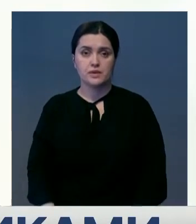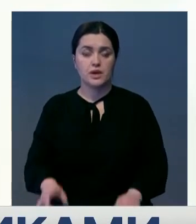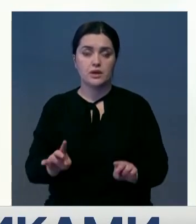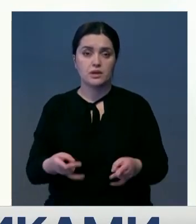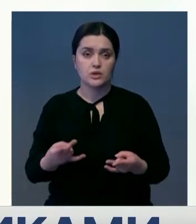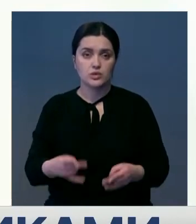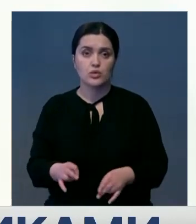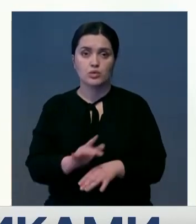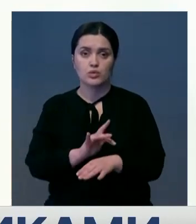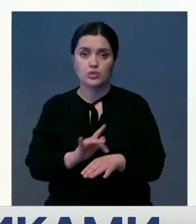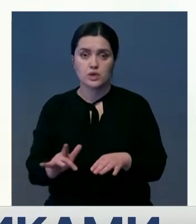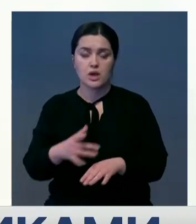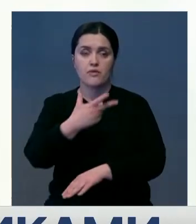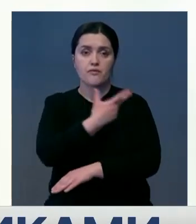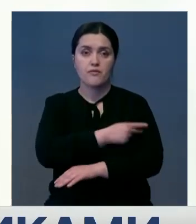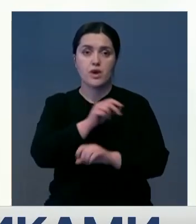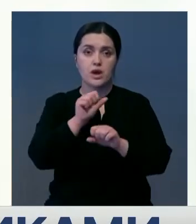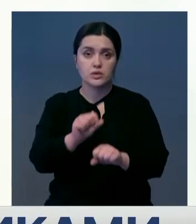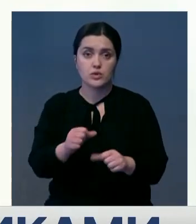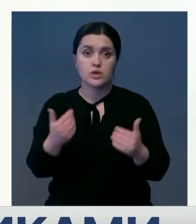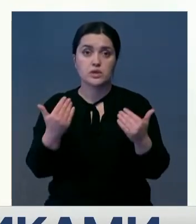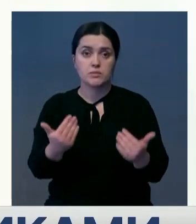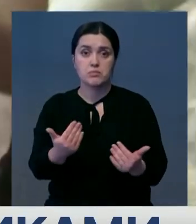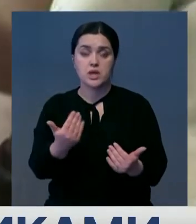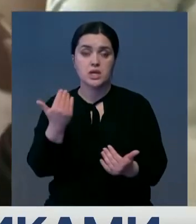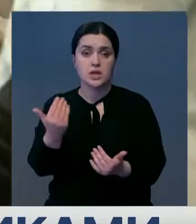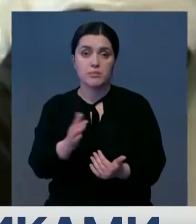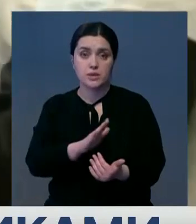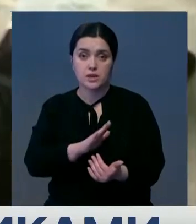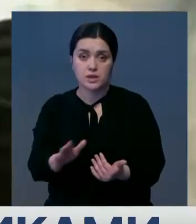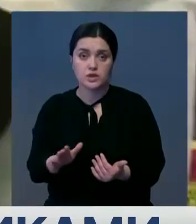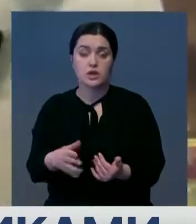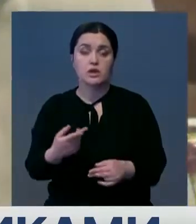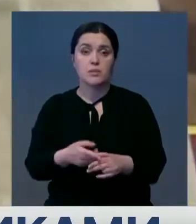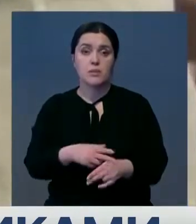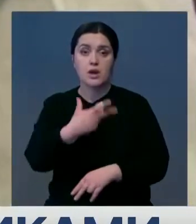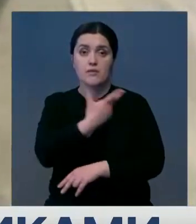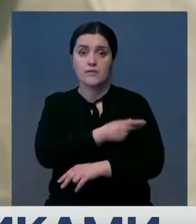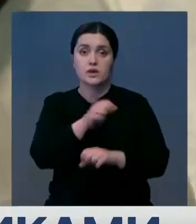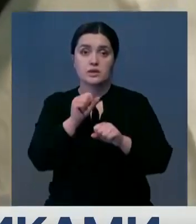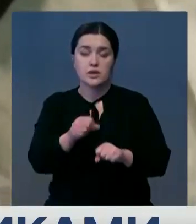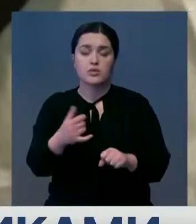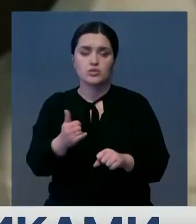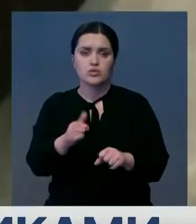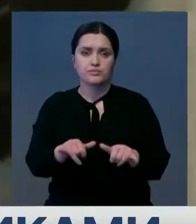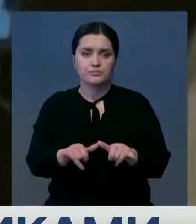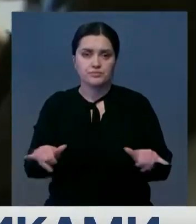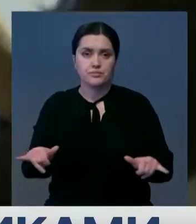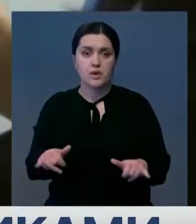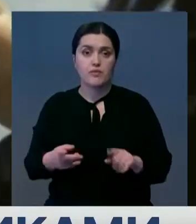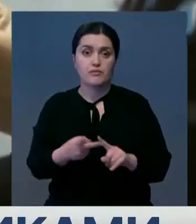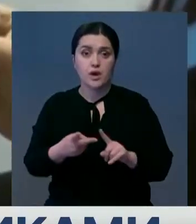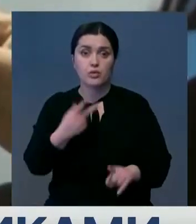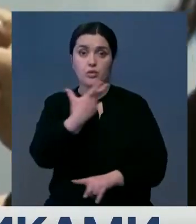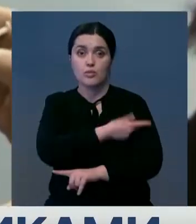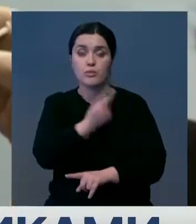стоит уничтожать вакцину, которая тебе не принадлежит. Тем временем, вакцинация набрала невиданные обороты. Второй дозой привито